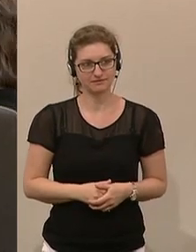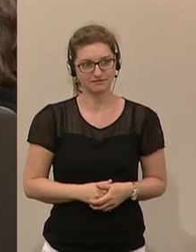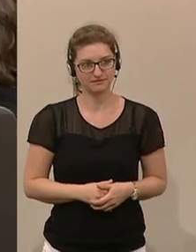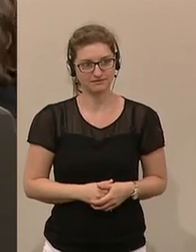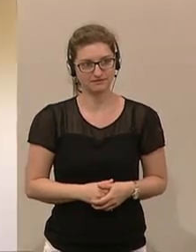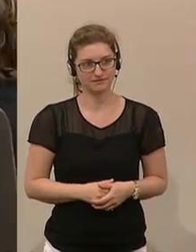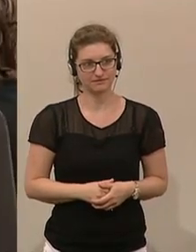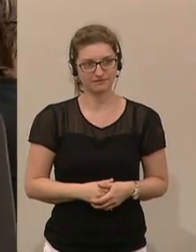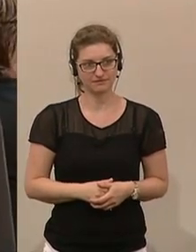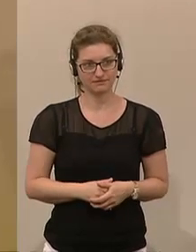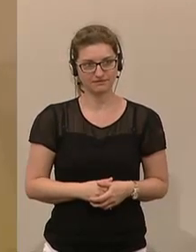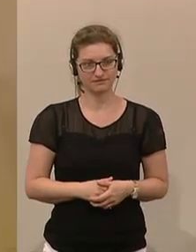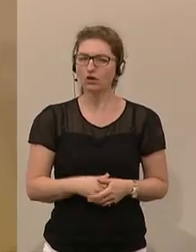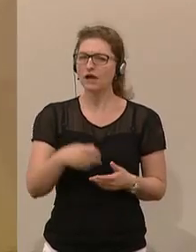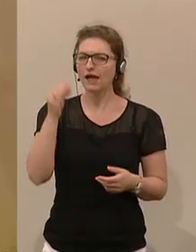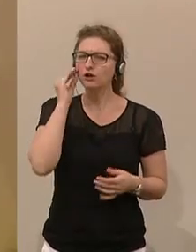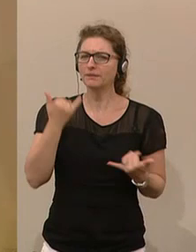So, und ich glaube, jetzt haben wir es.